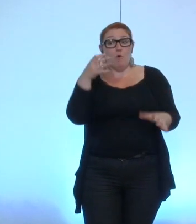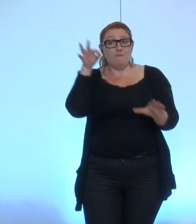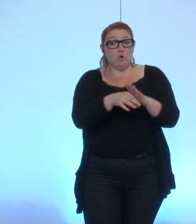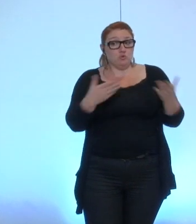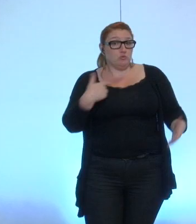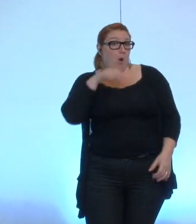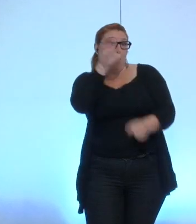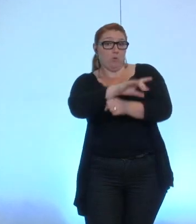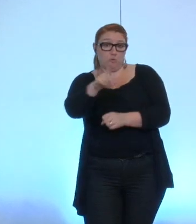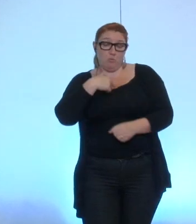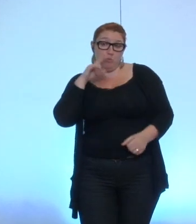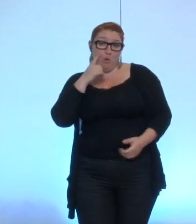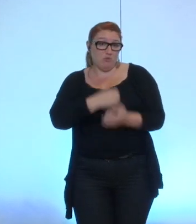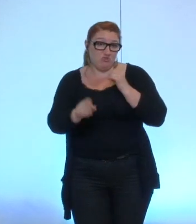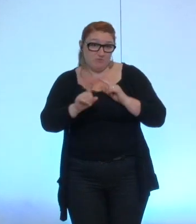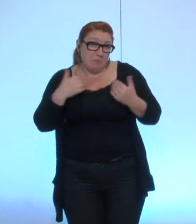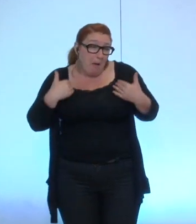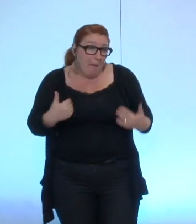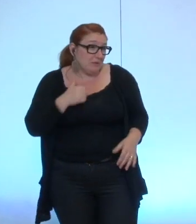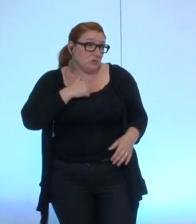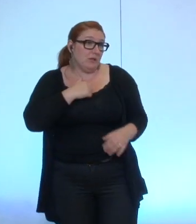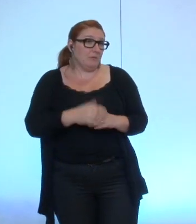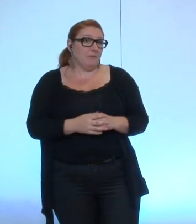'hui je ne pas m'opposer aussi personnellement ça ne me dérange absolument pas